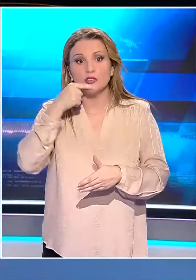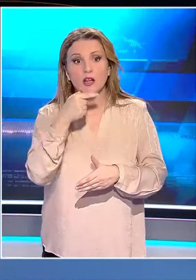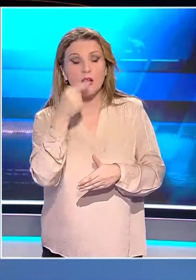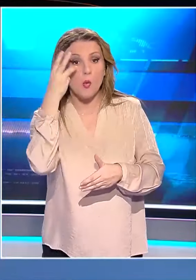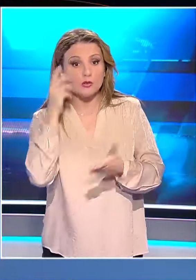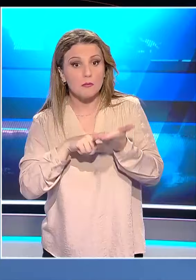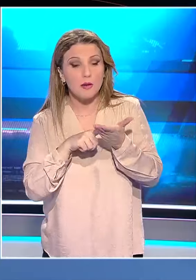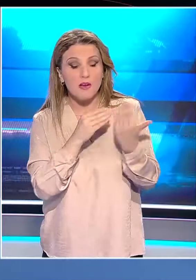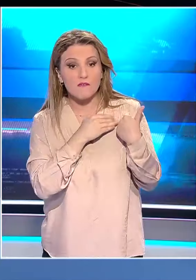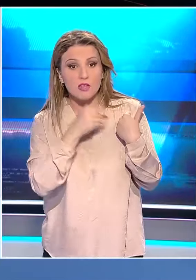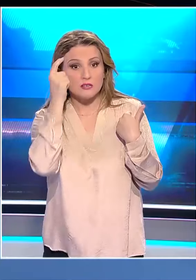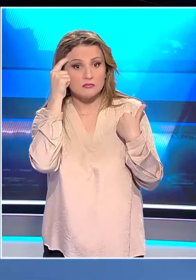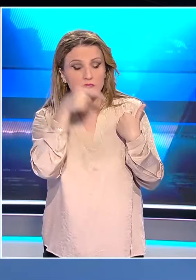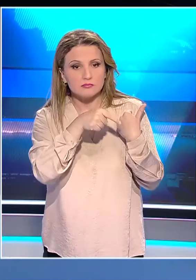ευθύνες της.